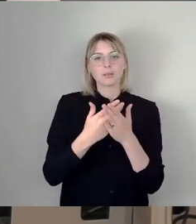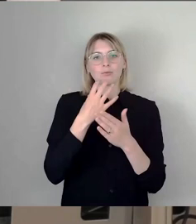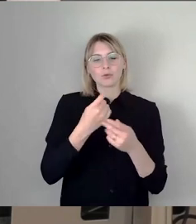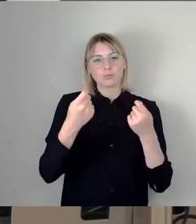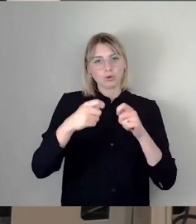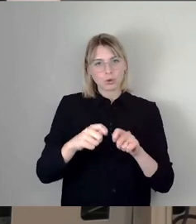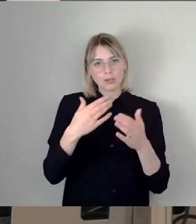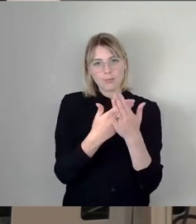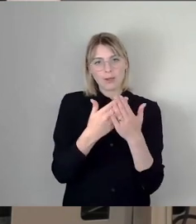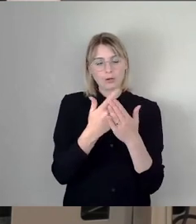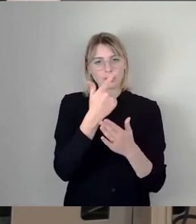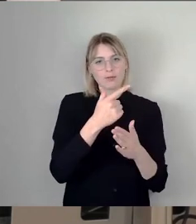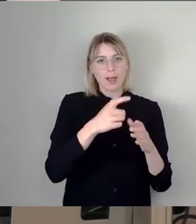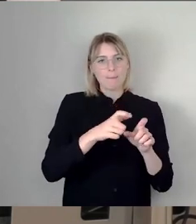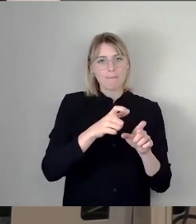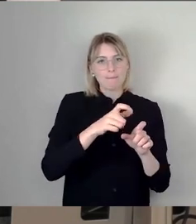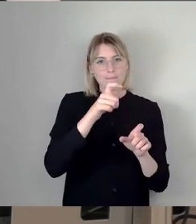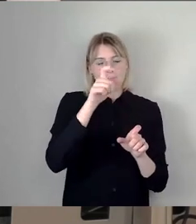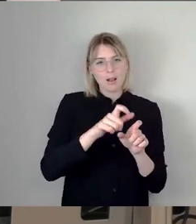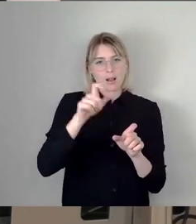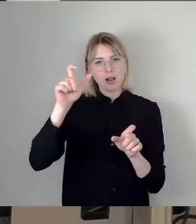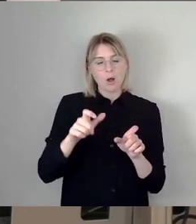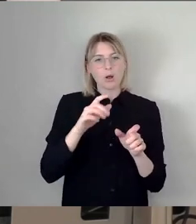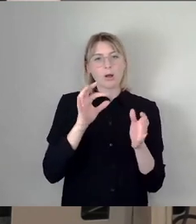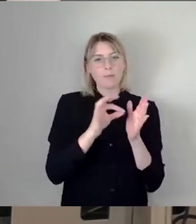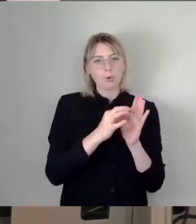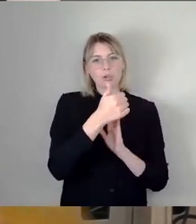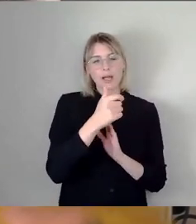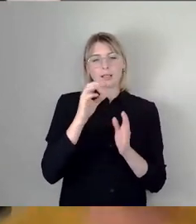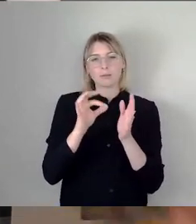Blöcken, Punkt 1 und getrennt Punkt 2 und 3. Dankeschön.